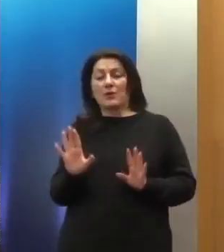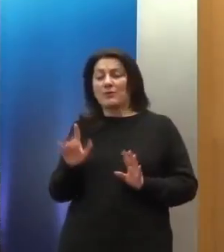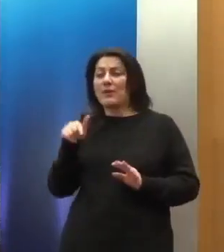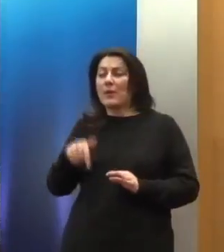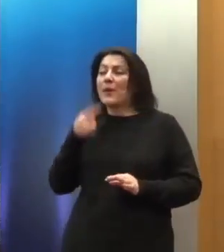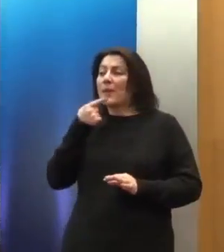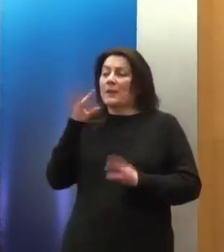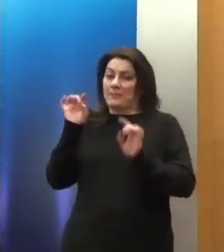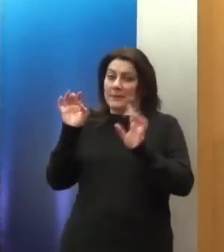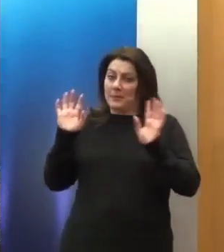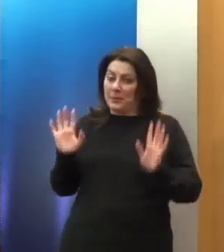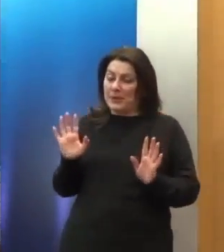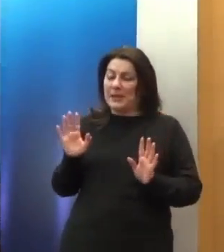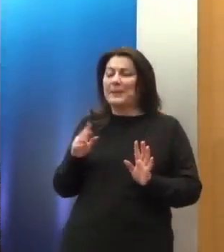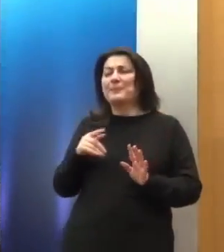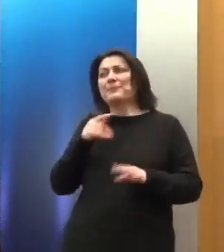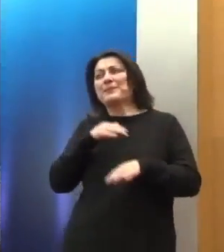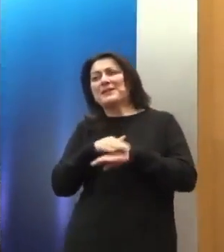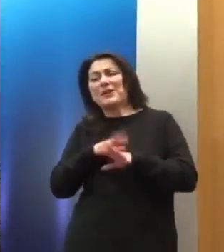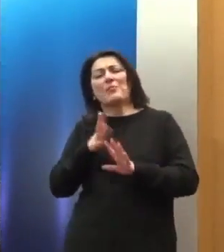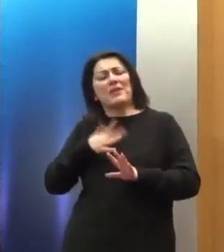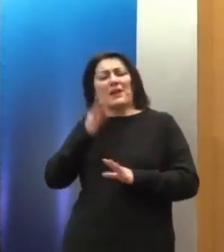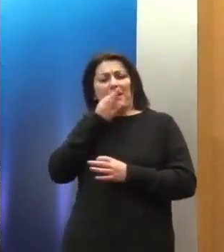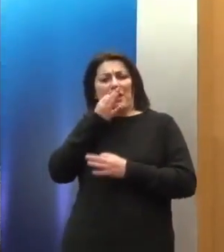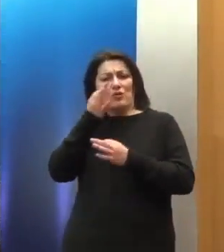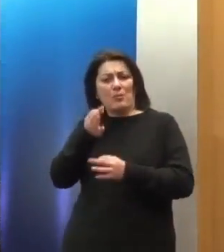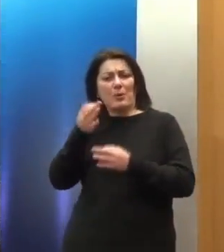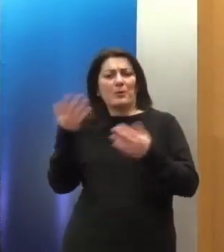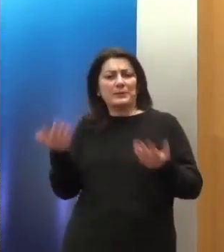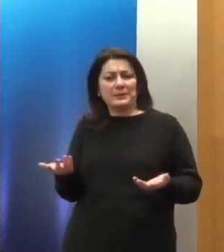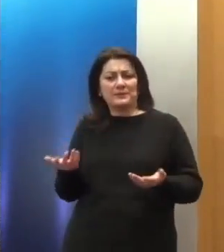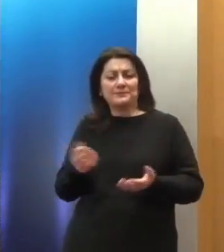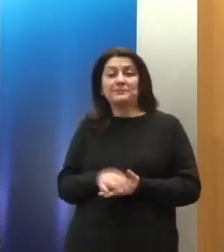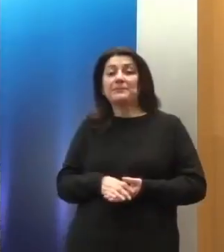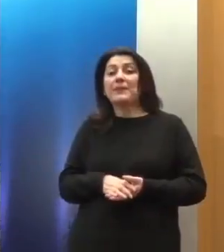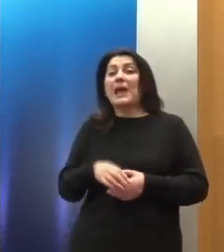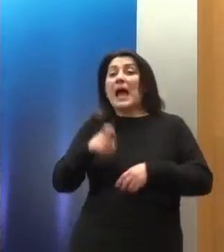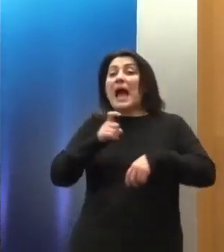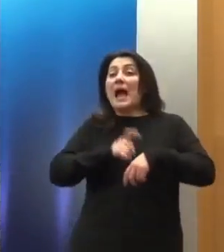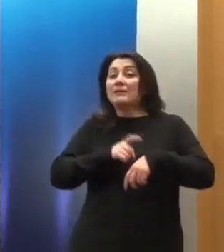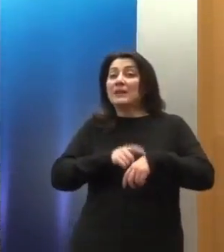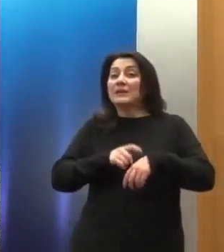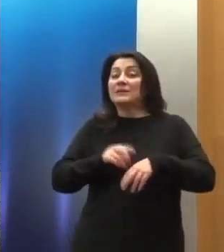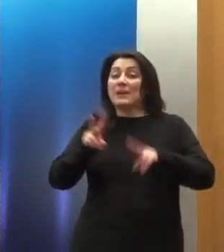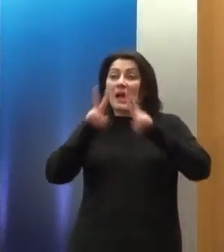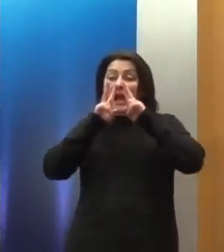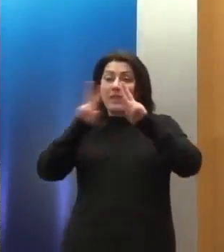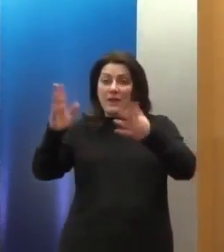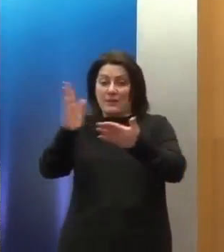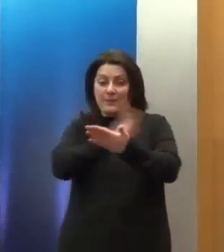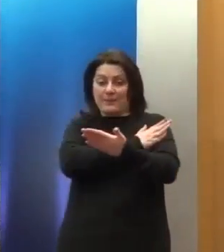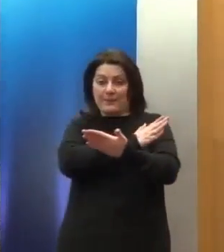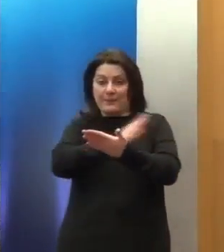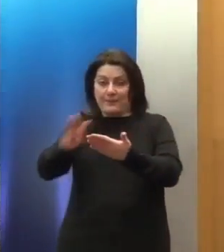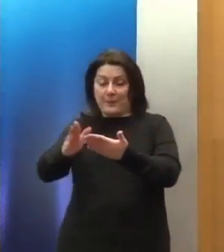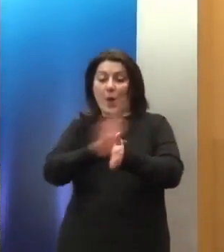λοιπόν, δεν σας κατάλαβα, ήθελα να το πω και εγώ, διότι εδώ έχουμε ένα σαφή διαχωρισμό όταν αφορά